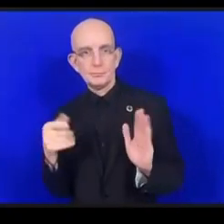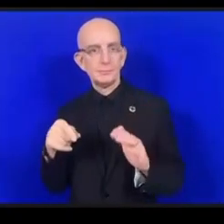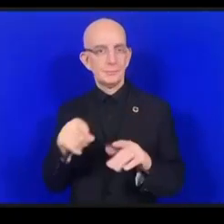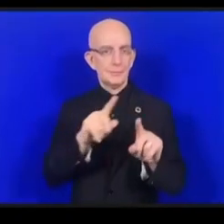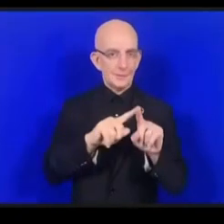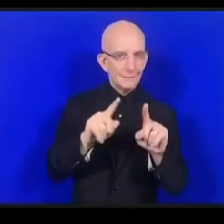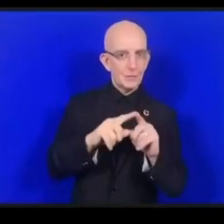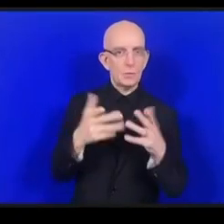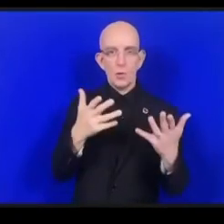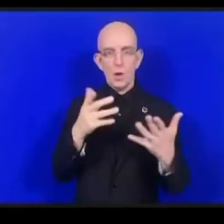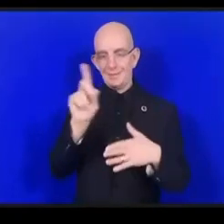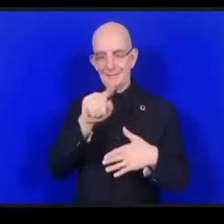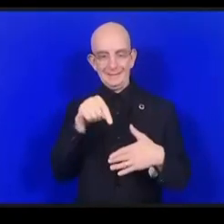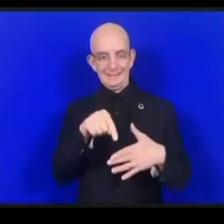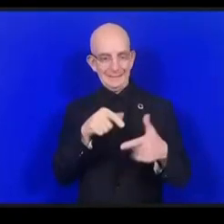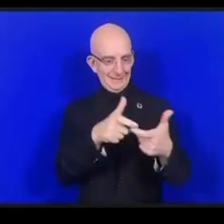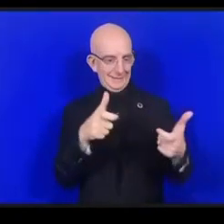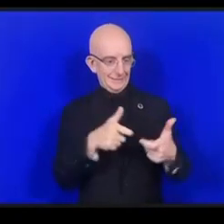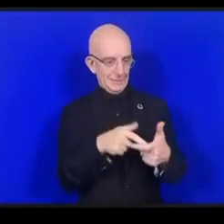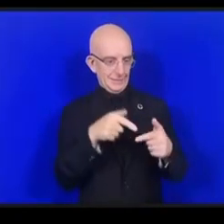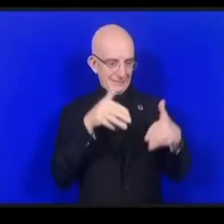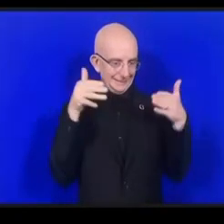مرحلة التصميم